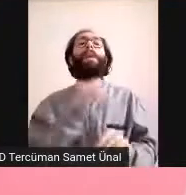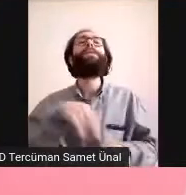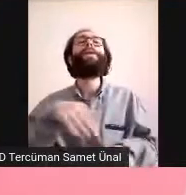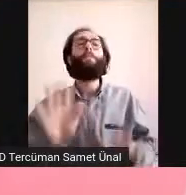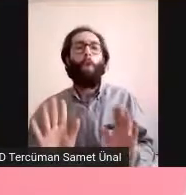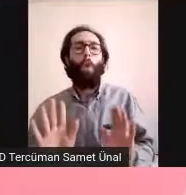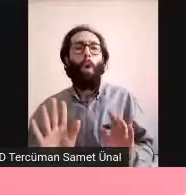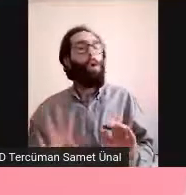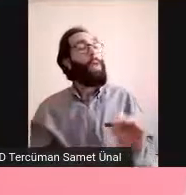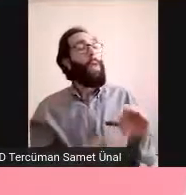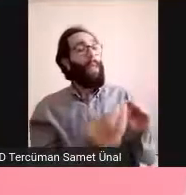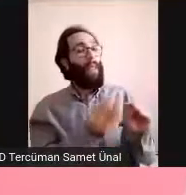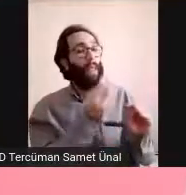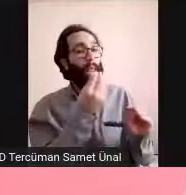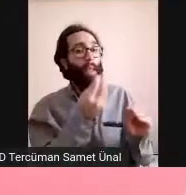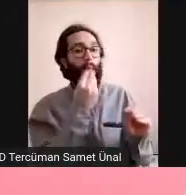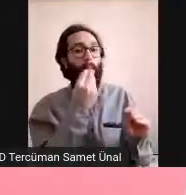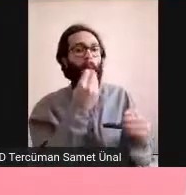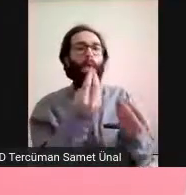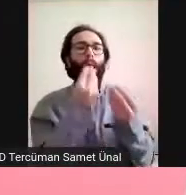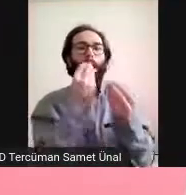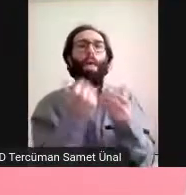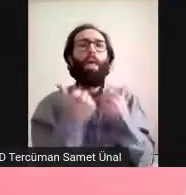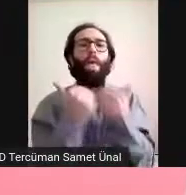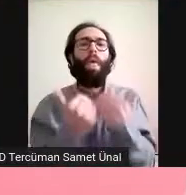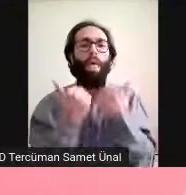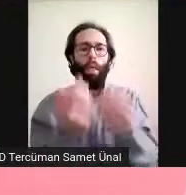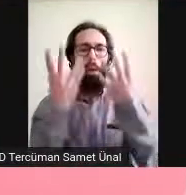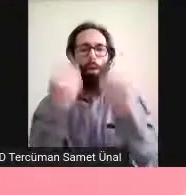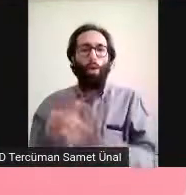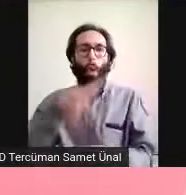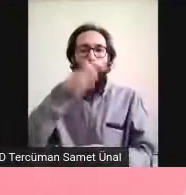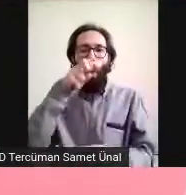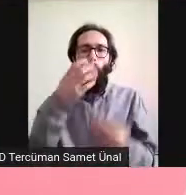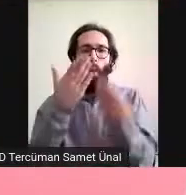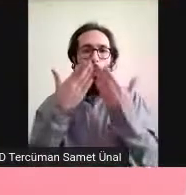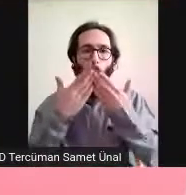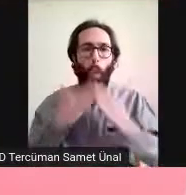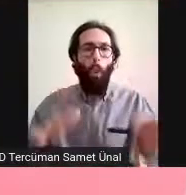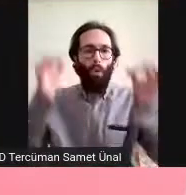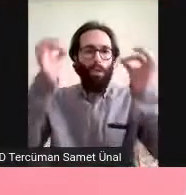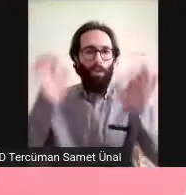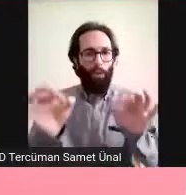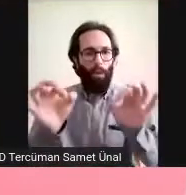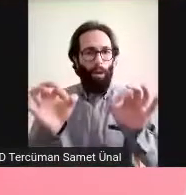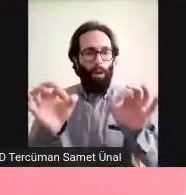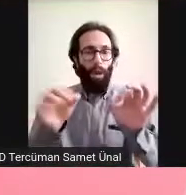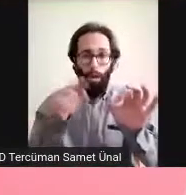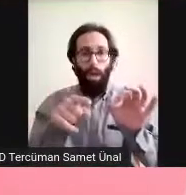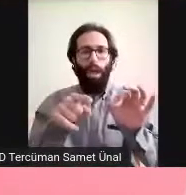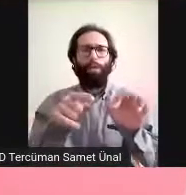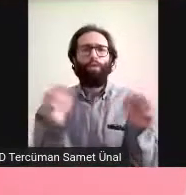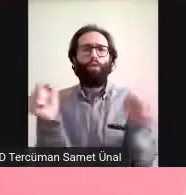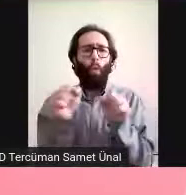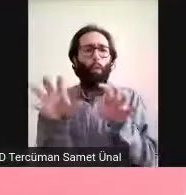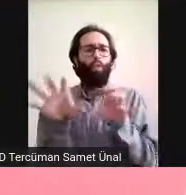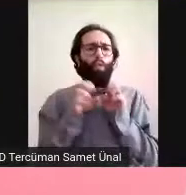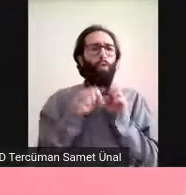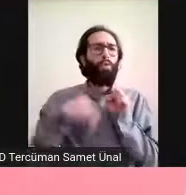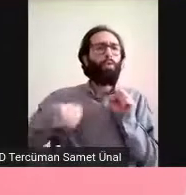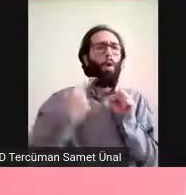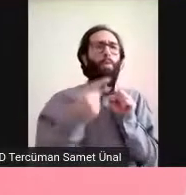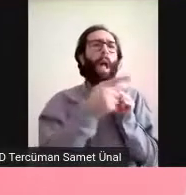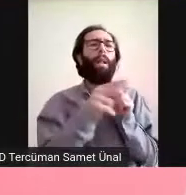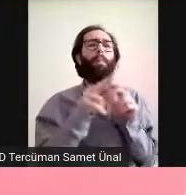alamadıkları için gibi. Kokunun da çeşitleri var. Şimdi yine koronayla